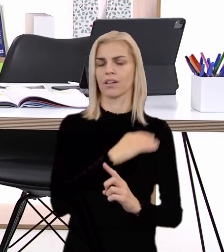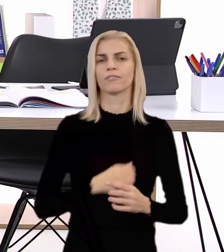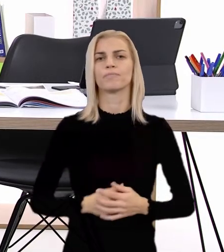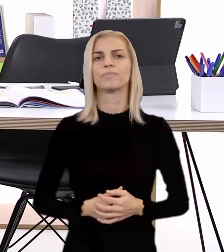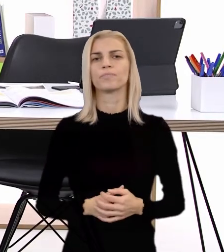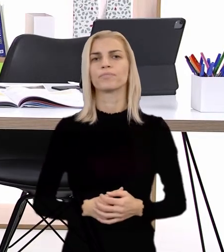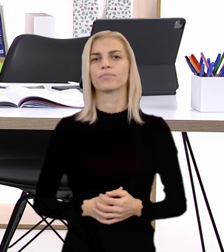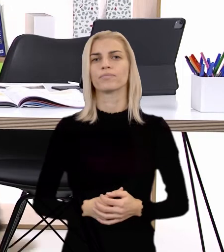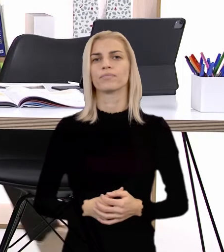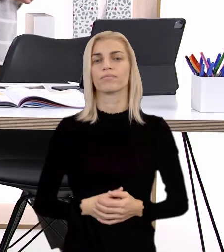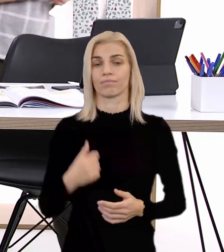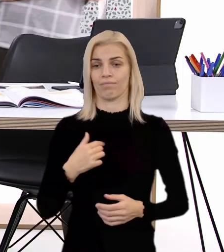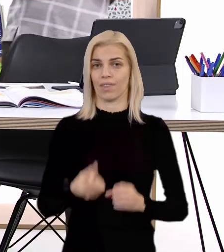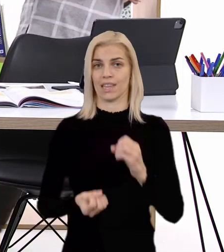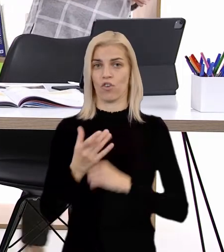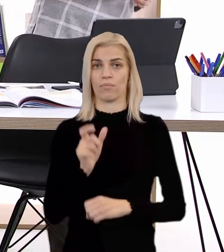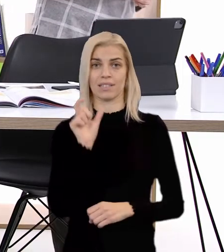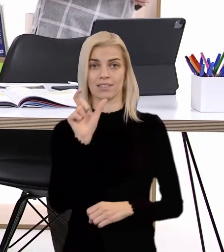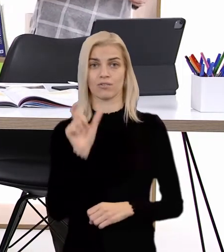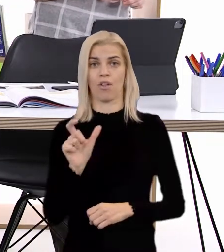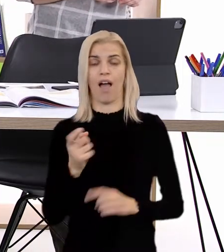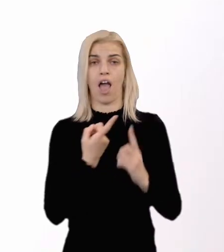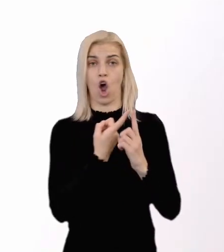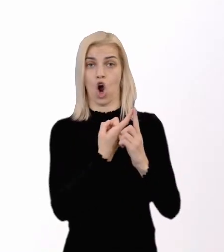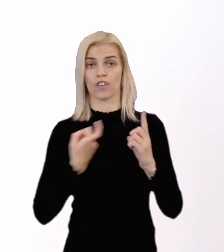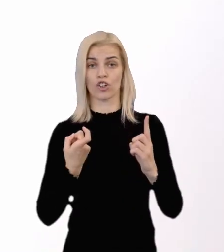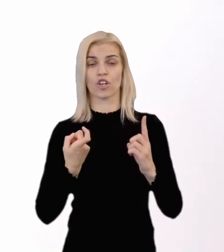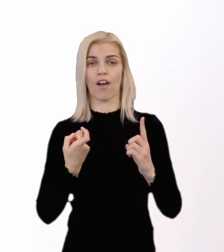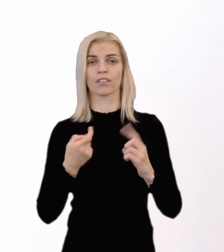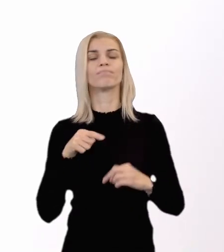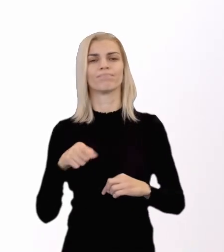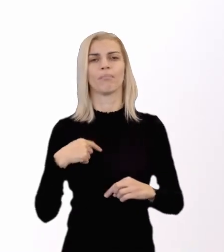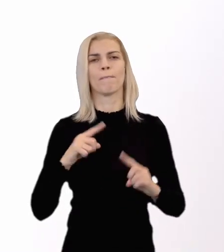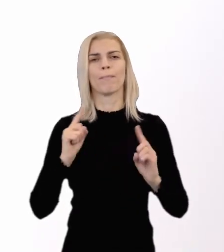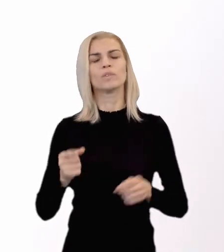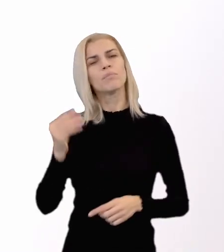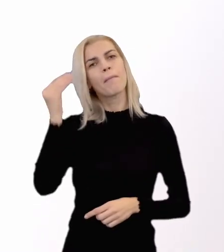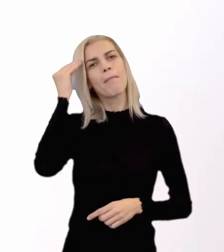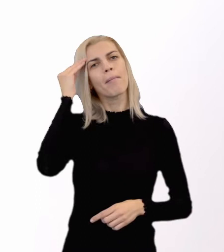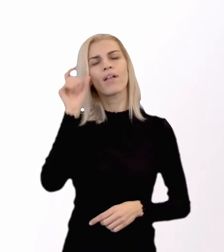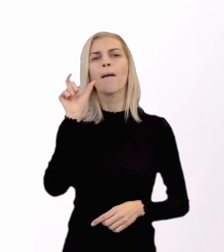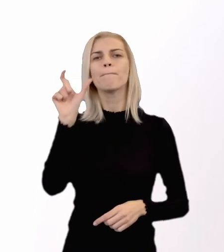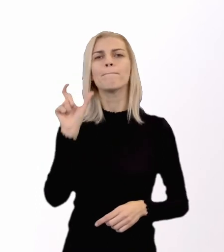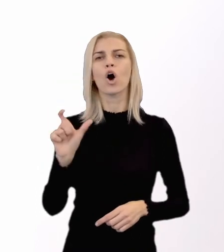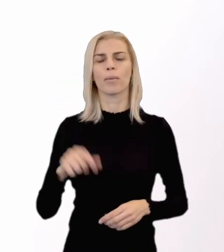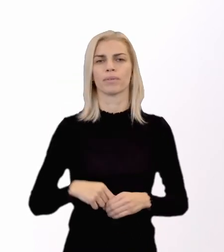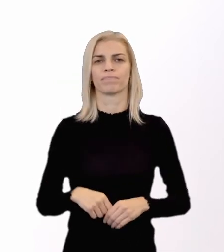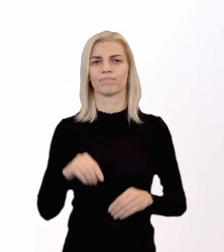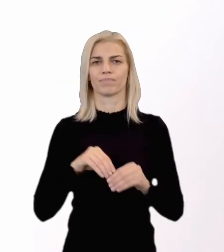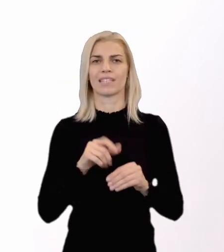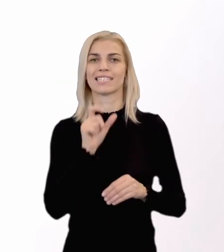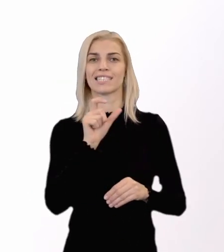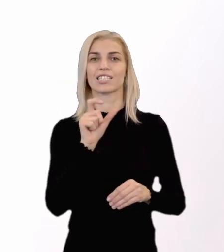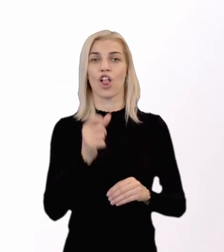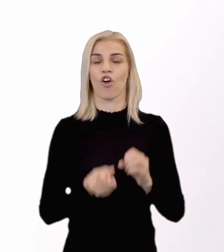No a keď tvoríme slova odvodzovaním, tak si musíme pamätať pojmy ako slovotvorná